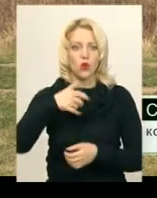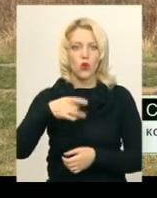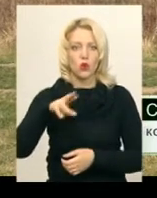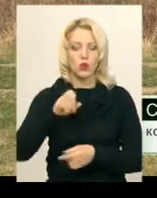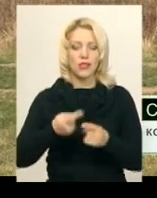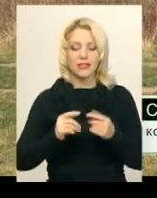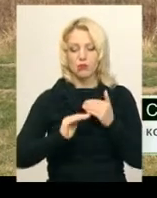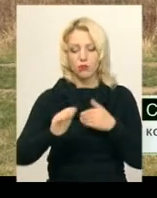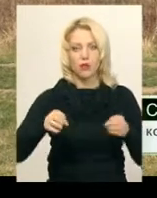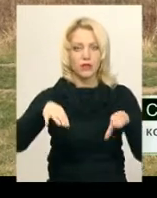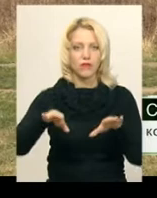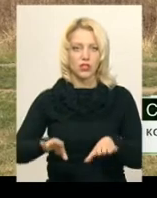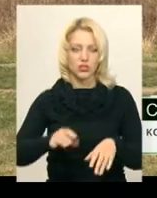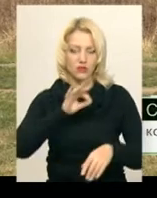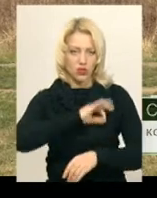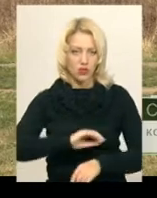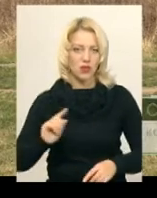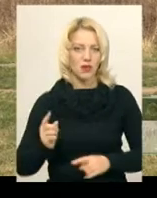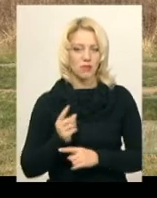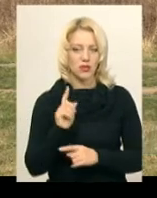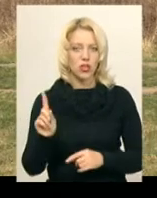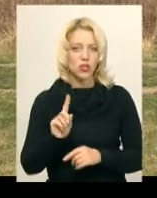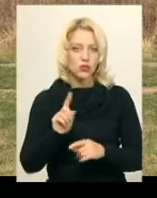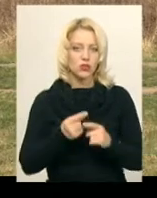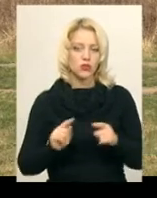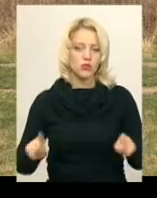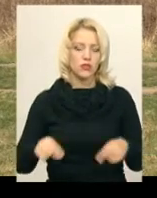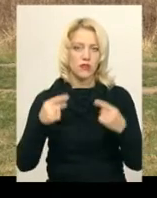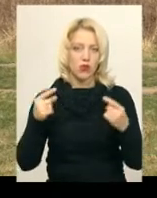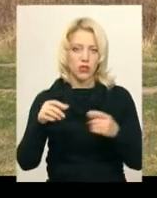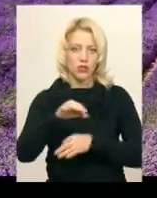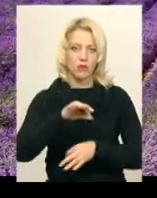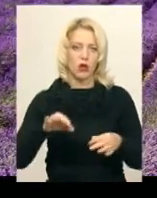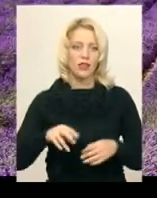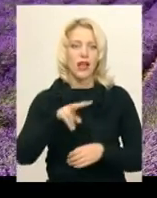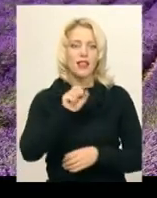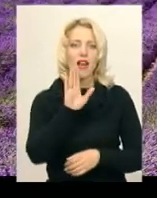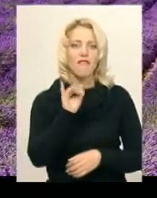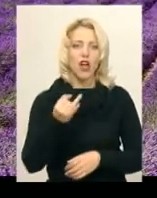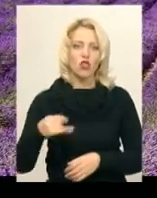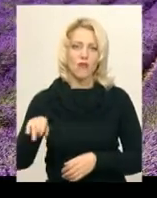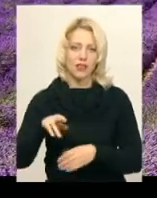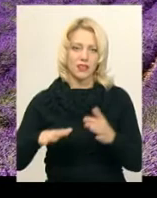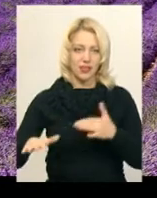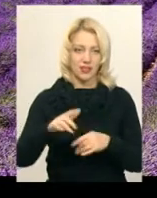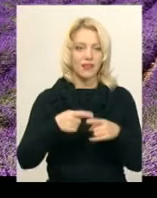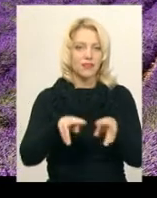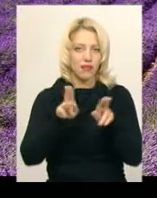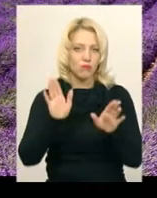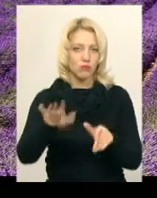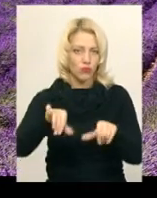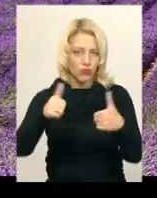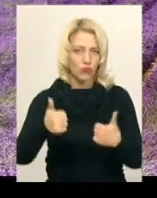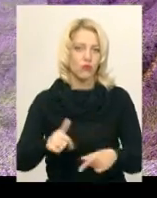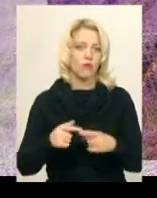це поле і вирішили використати найперше для того, щоб втілити проєкт «Лавандовий край». Так виглядатиме це поле найближчими роками. Його